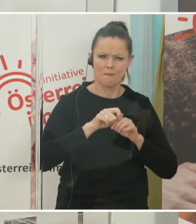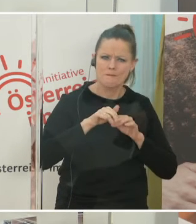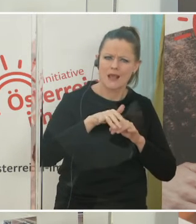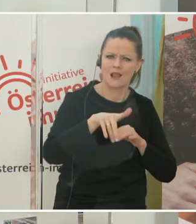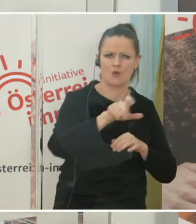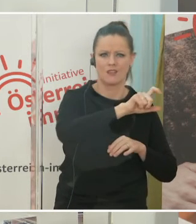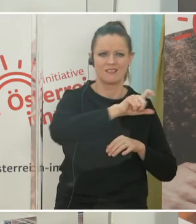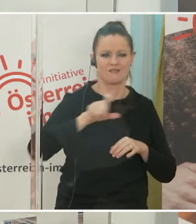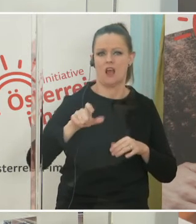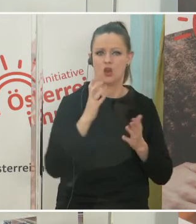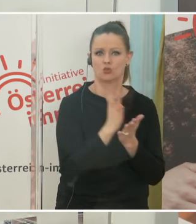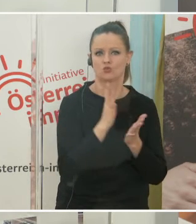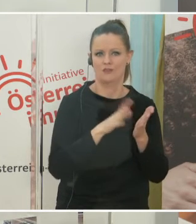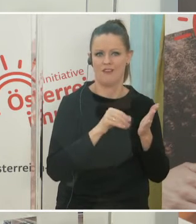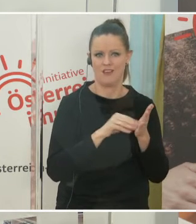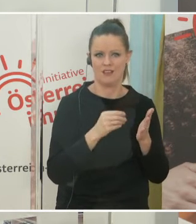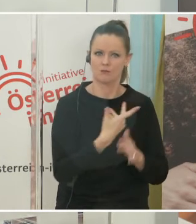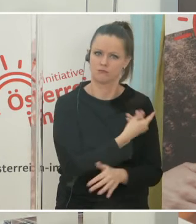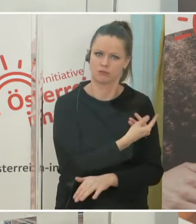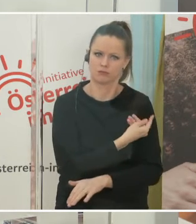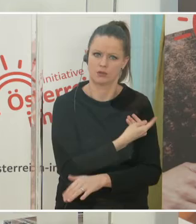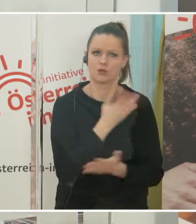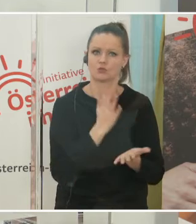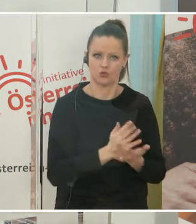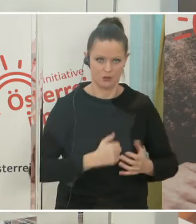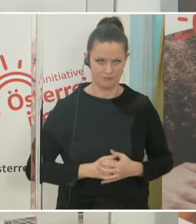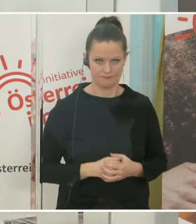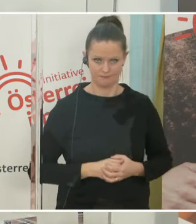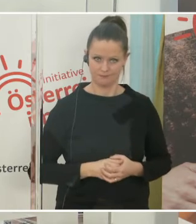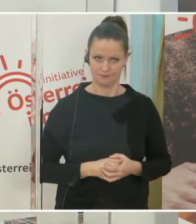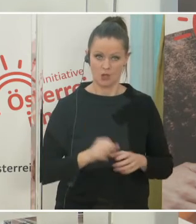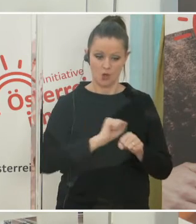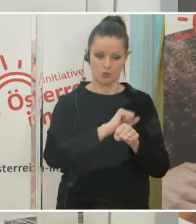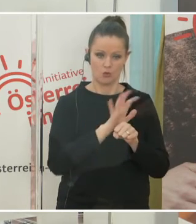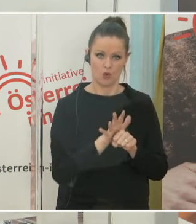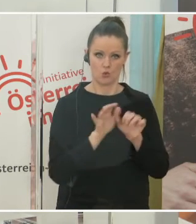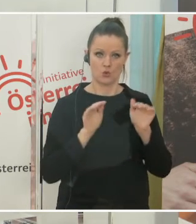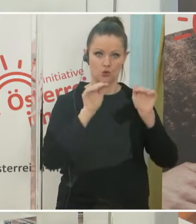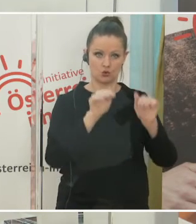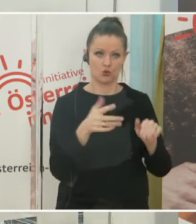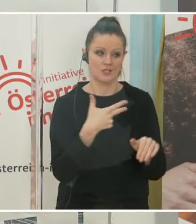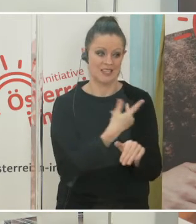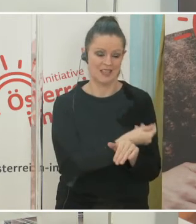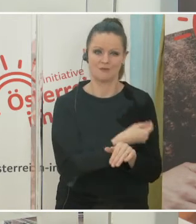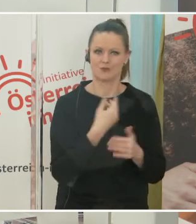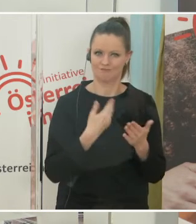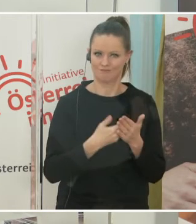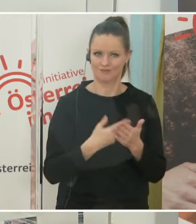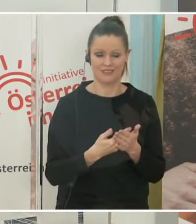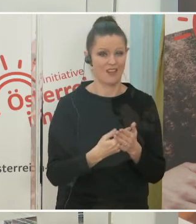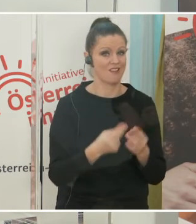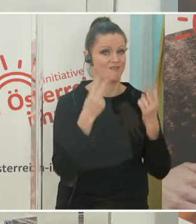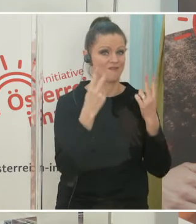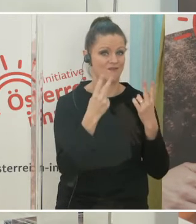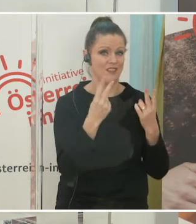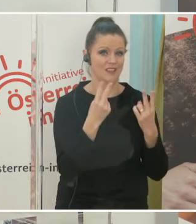verwendet. Diese Corona-Schutzimpfung wird daher ein wesentliches Element